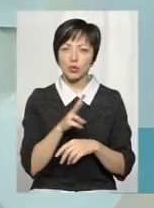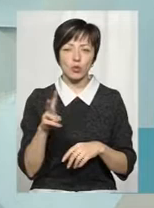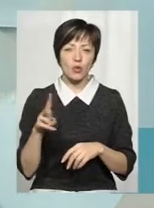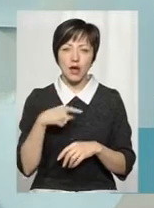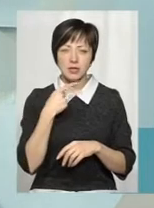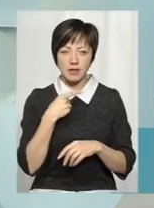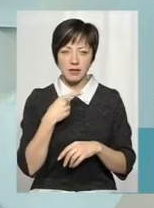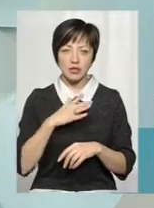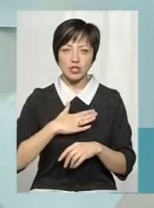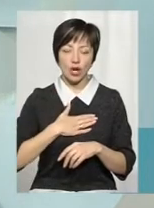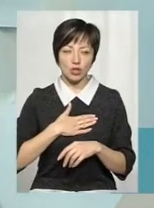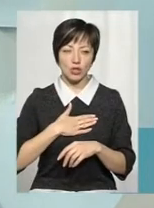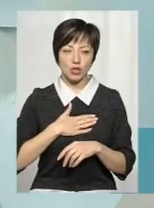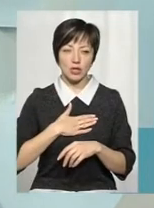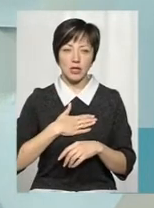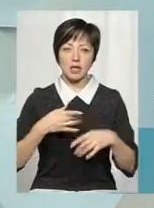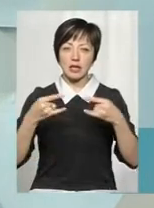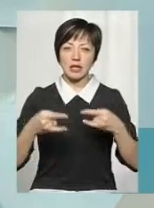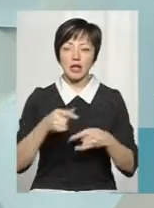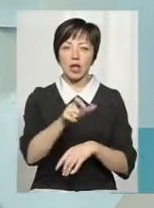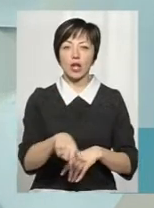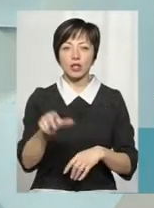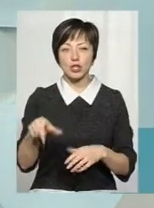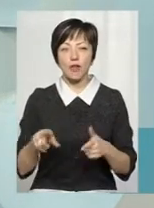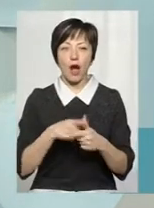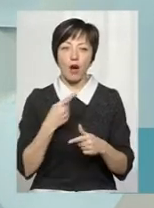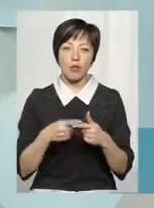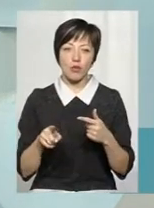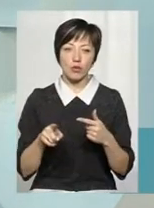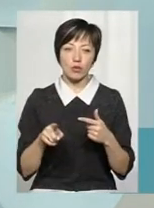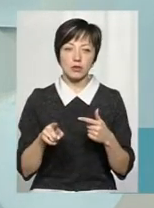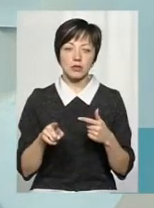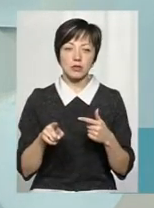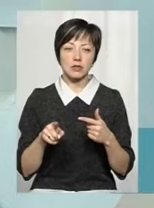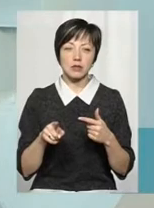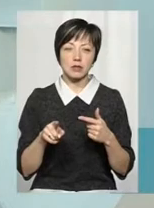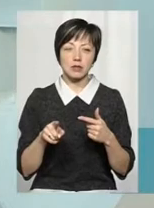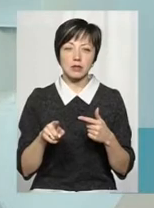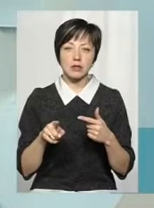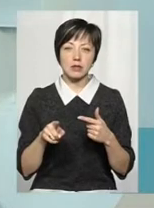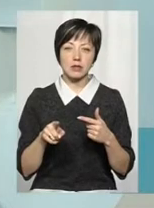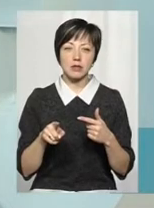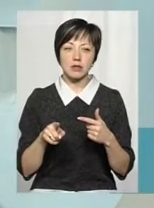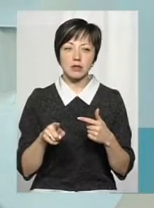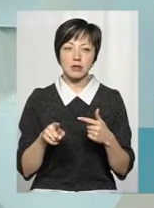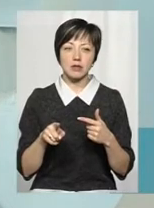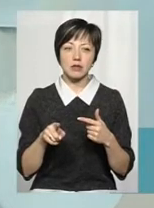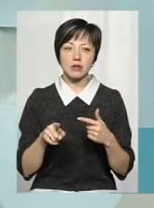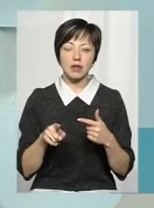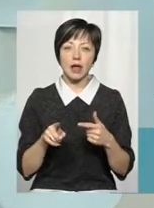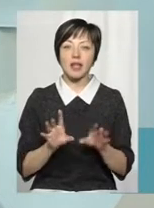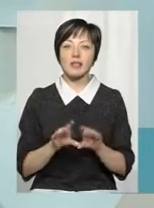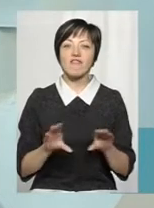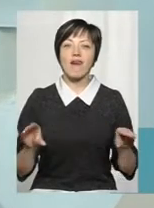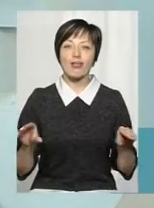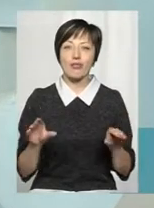не казав, і з наших телеглядачів, або, я не знаю, як там зараз прийнято казати, диванного війська,